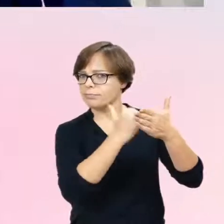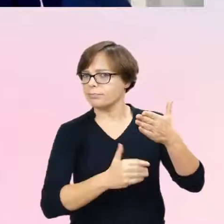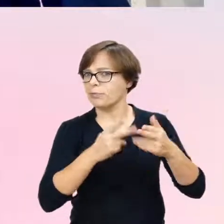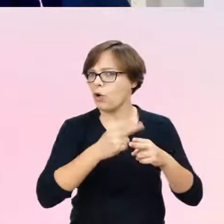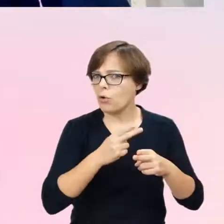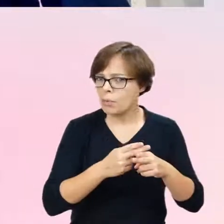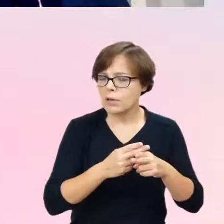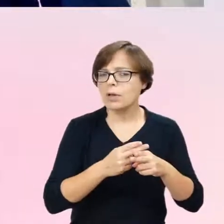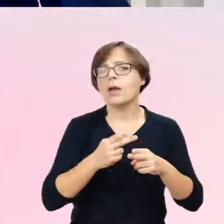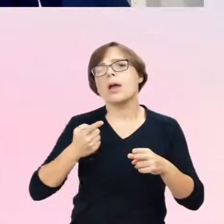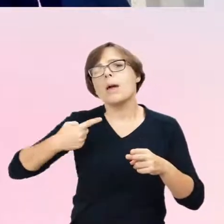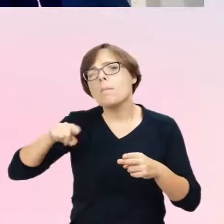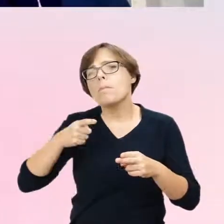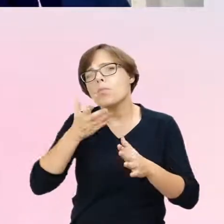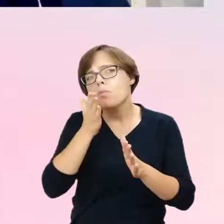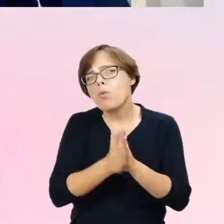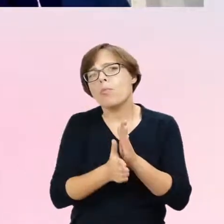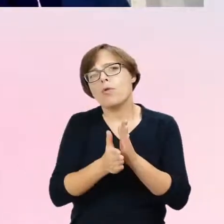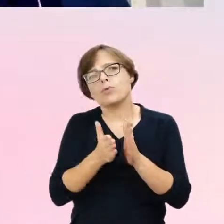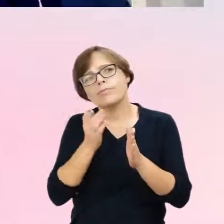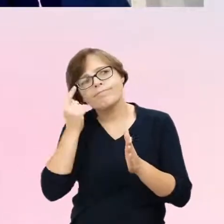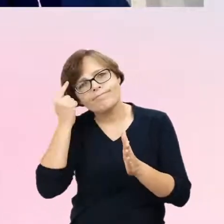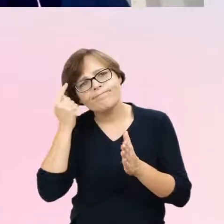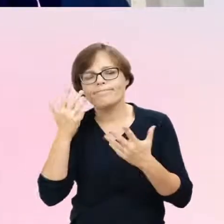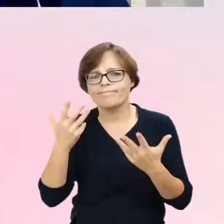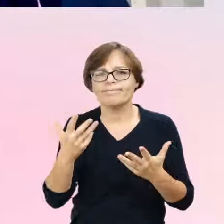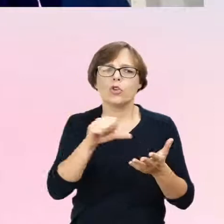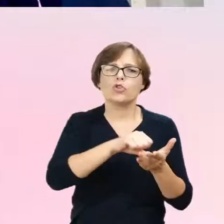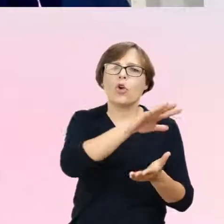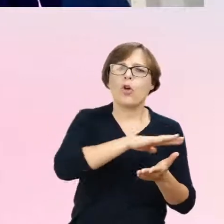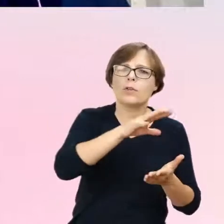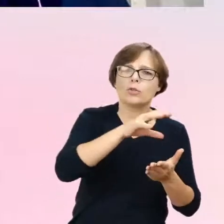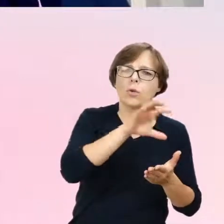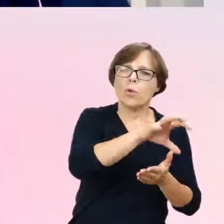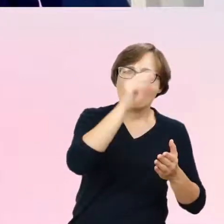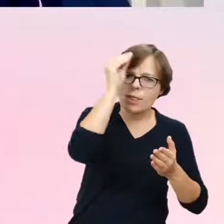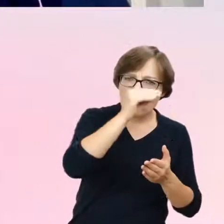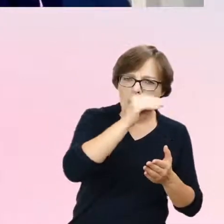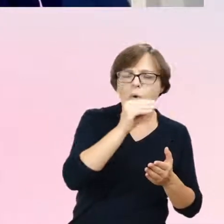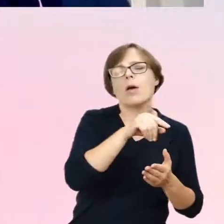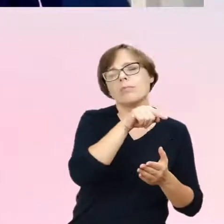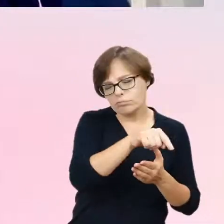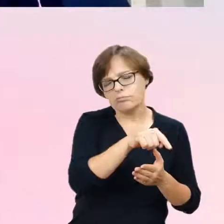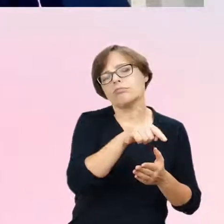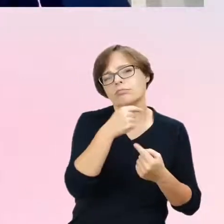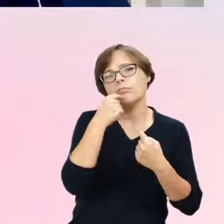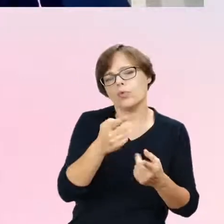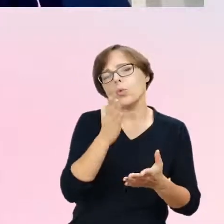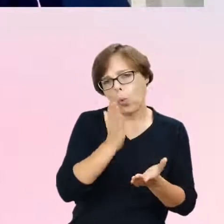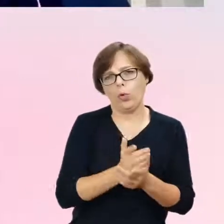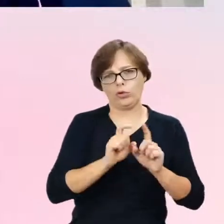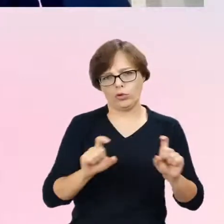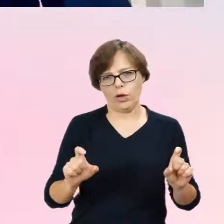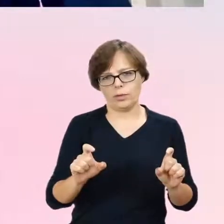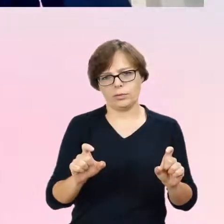doszliśmy do takiego punktu, że środowisko naukowe uznało, że jest to czas, w którym my